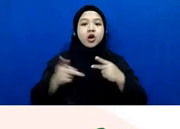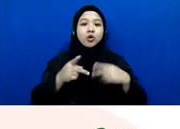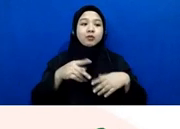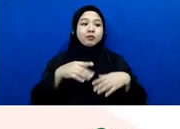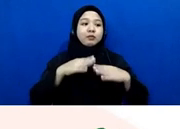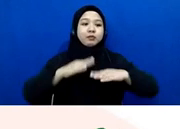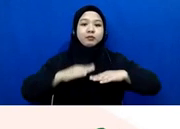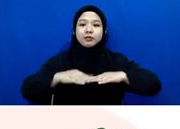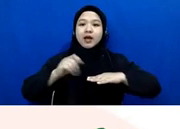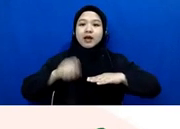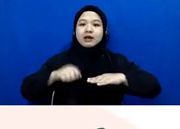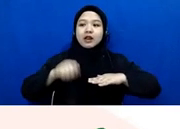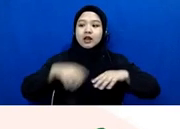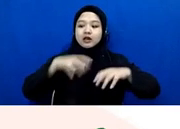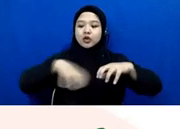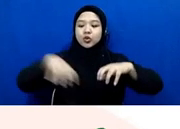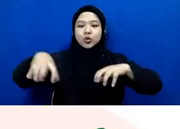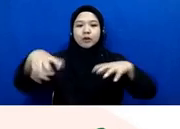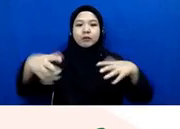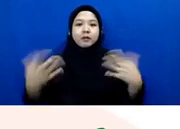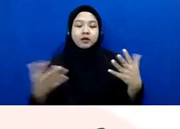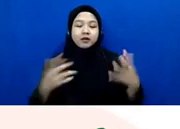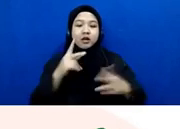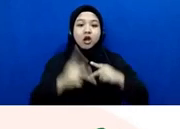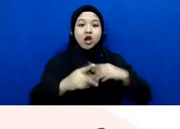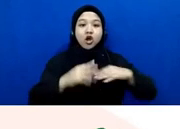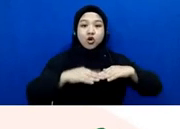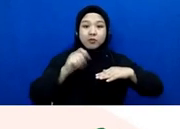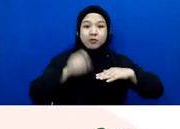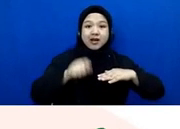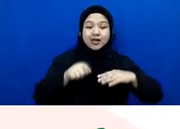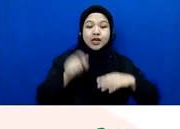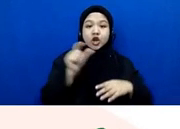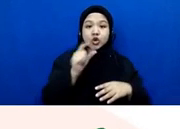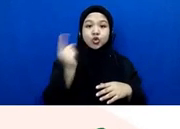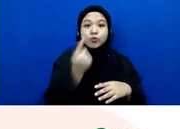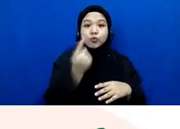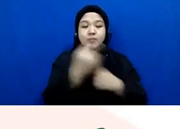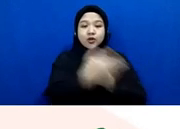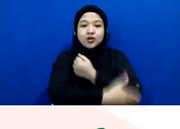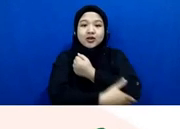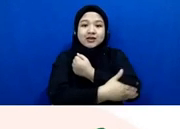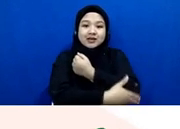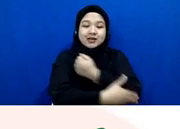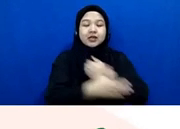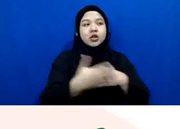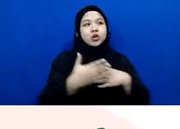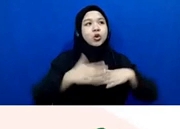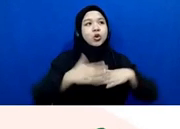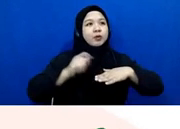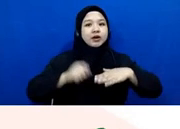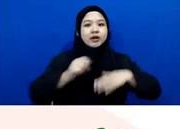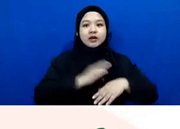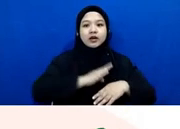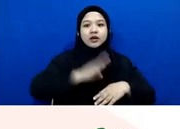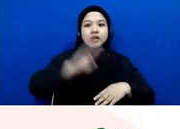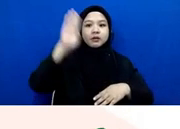pengadilannya kalau pengadilan umum pengadilan negeri terus pengadilan agama itu